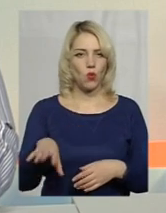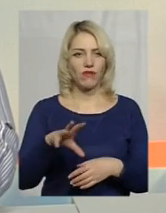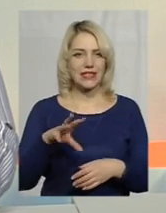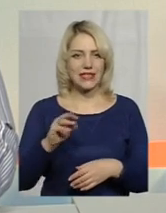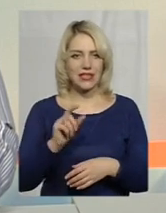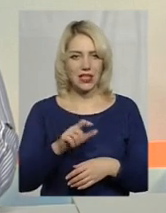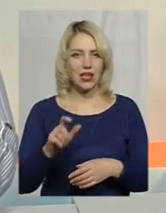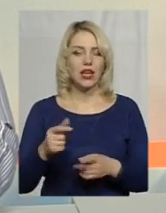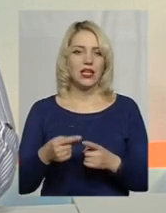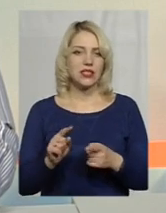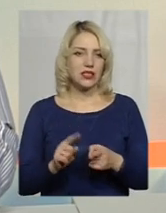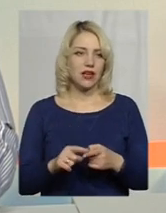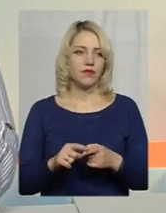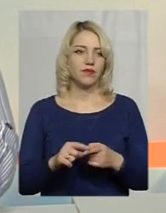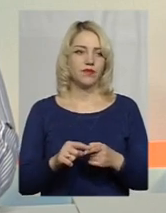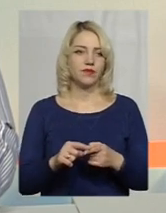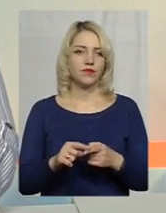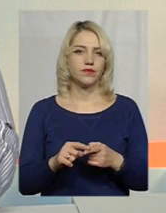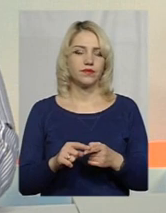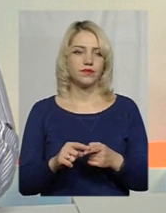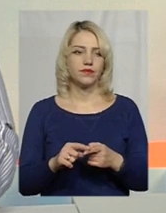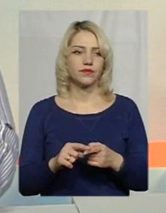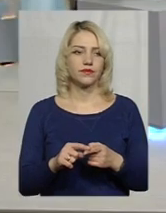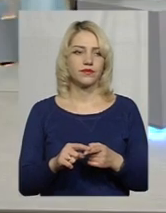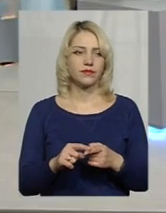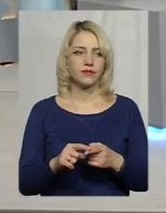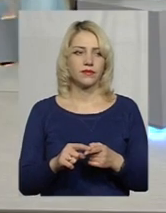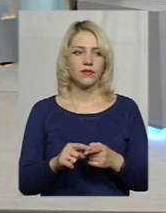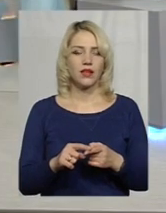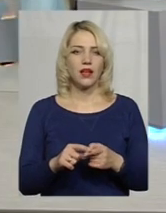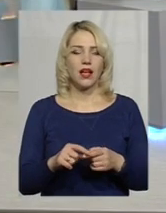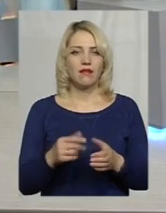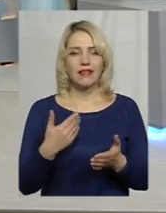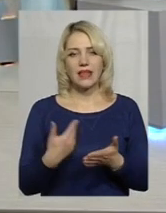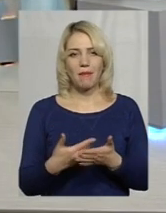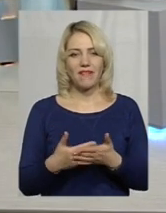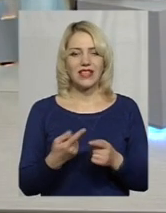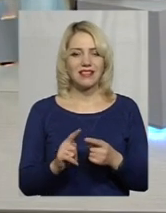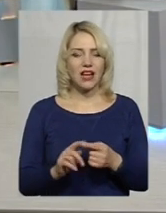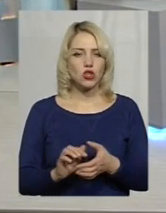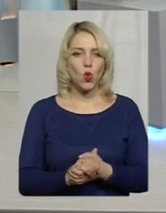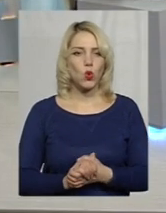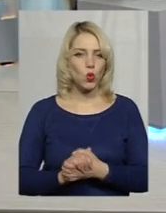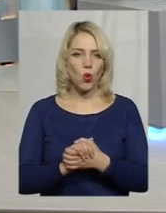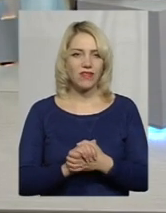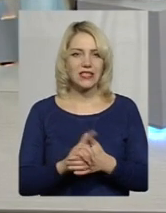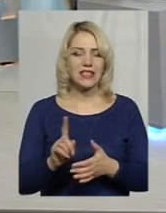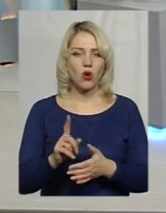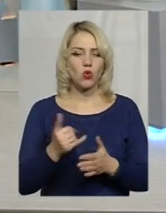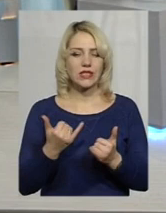ну, власне, звичайно, є у Наталі Валентинівни. Напевно, та сама згуртованість, якої не вистачає зараз